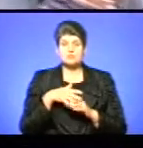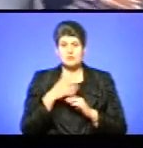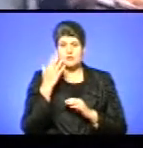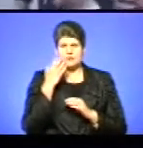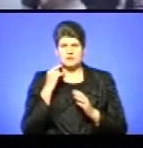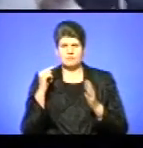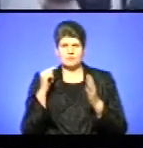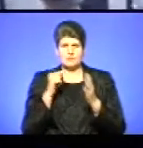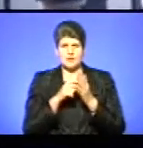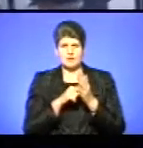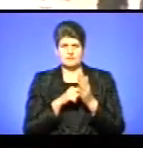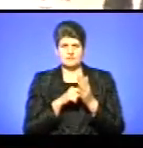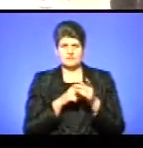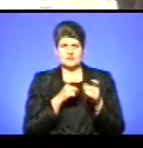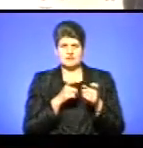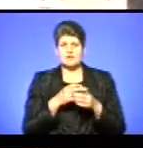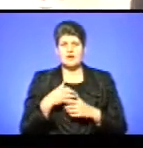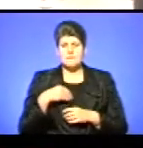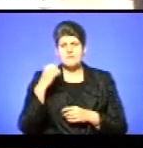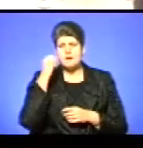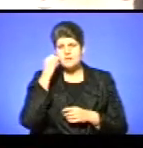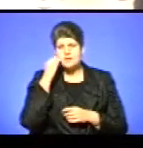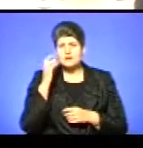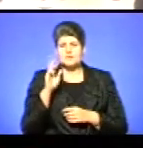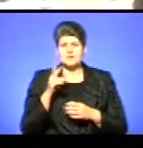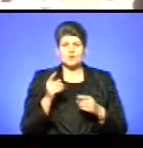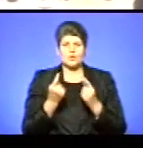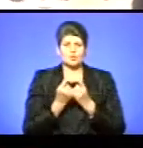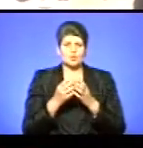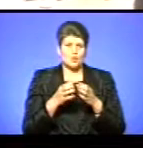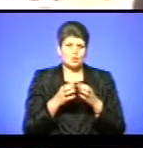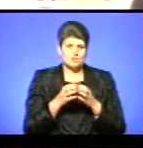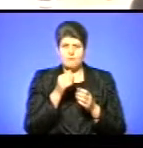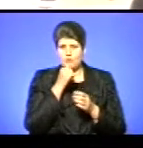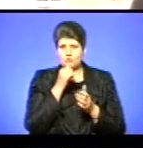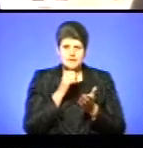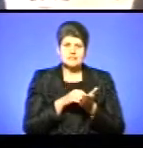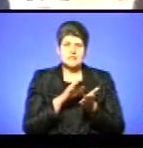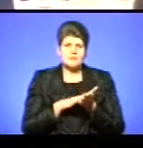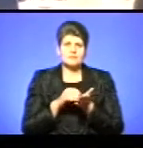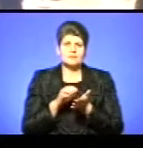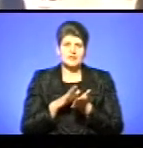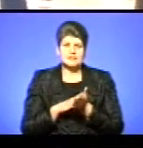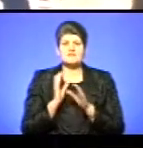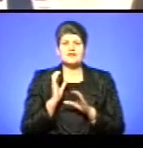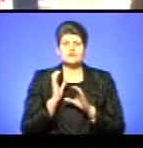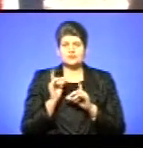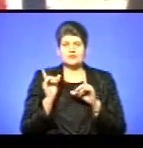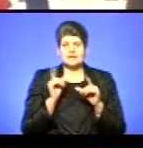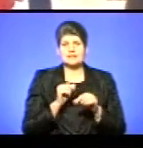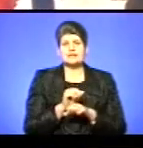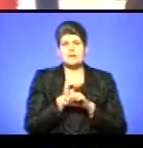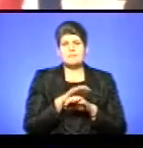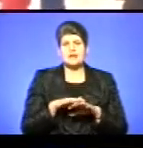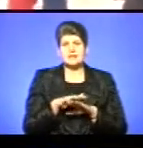у приціл снайпера. Я пам'ятаю, як ми з одногрупницями пробували записуватися, скажімо так, в автобуси, які їхали на Майдан,